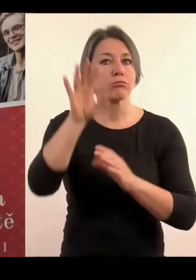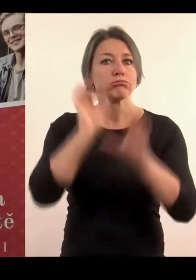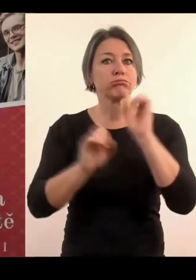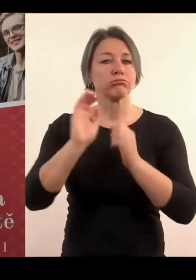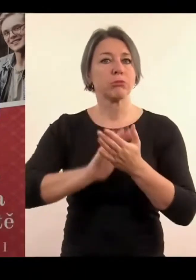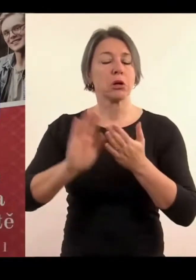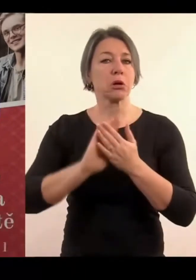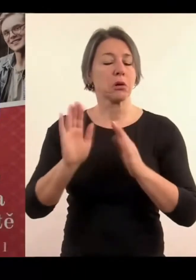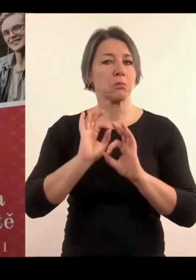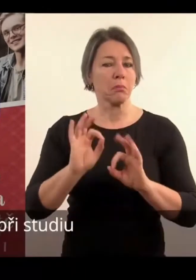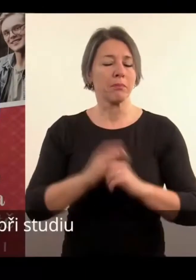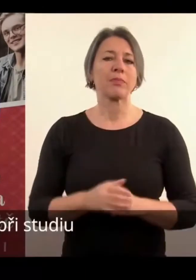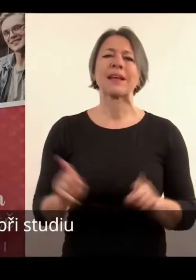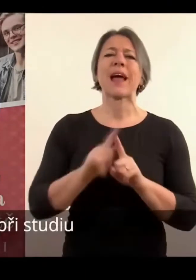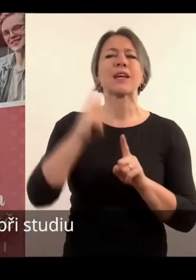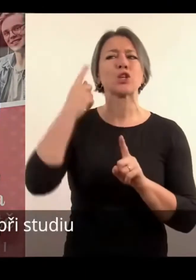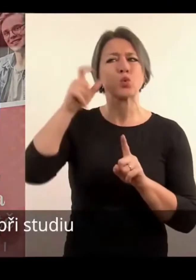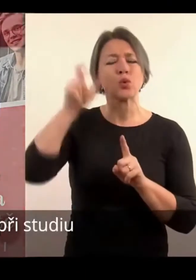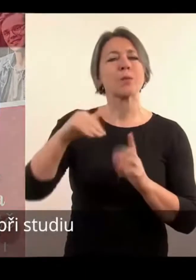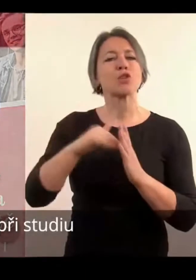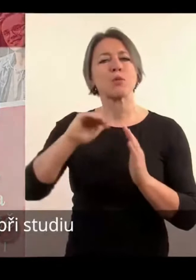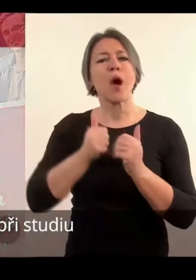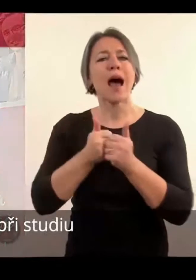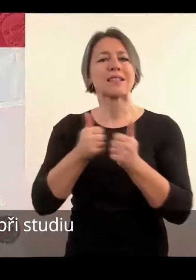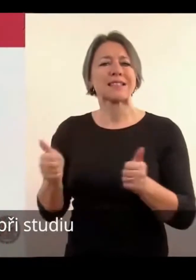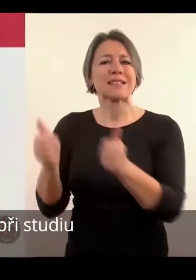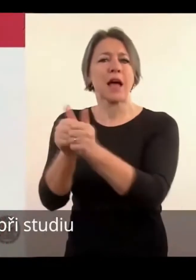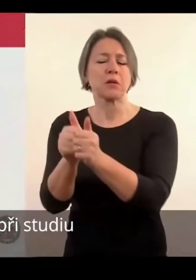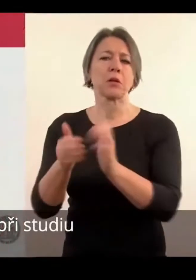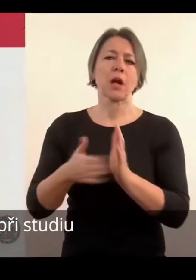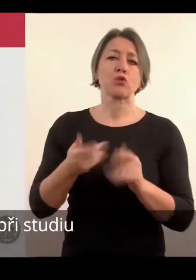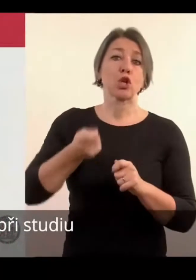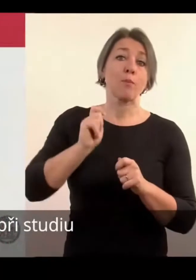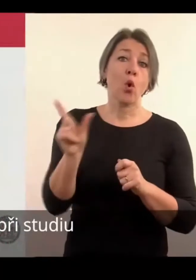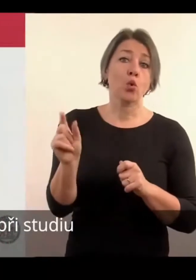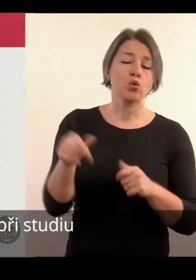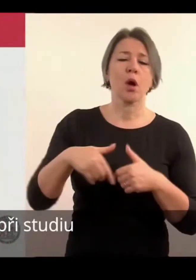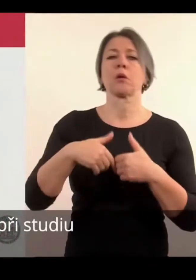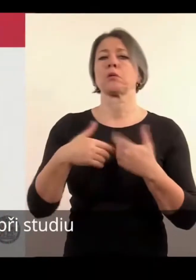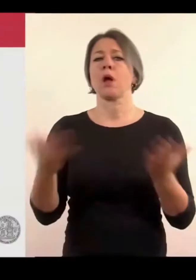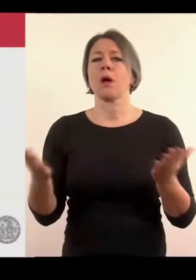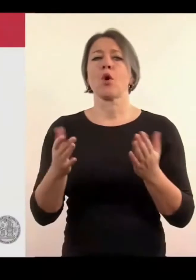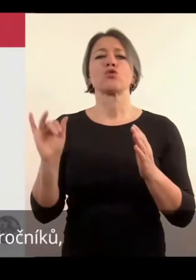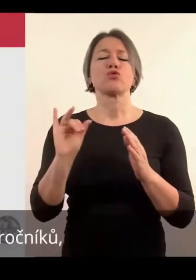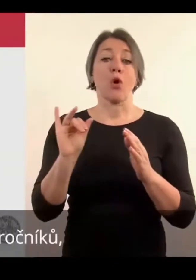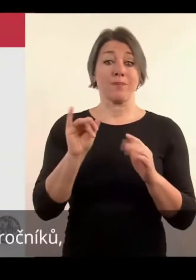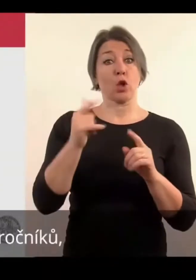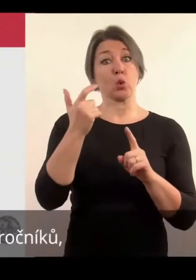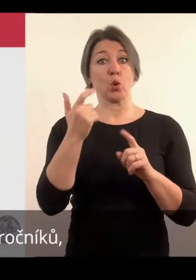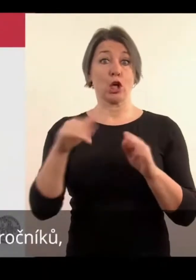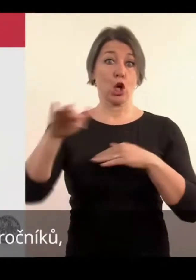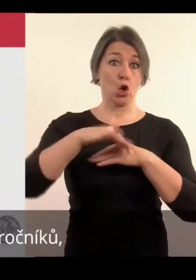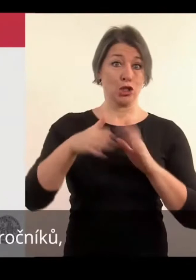Dále, asistence při studiu. Asistence při studiu je vlastně pomoc od spolužáka nebo třeba studenta z výšších